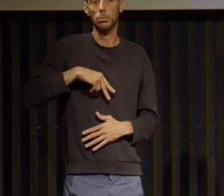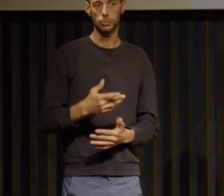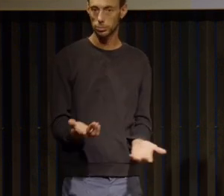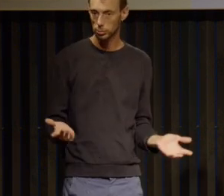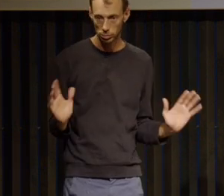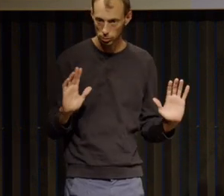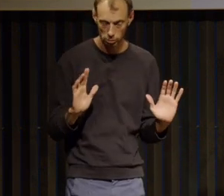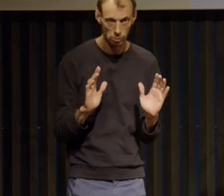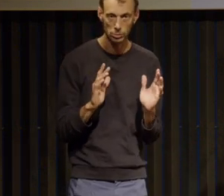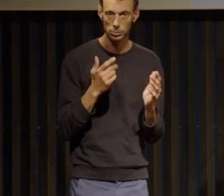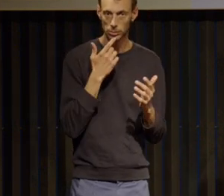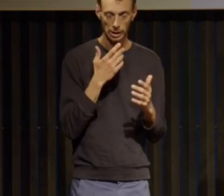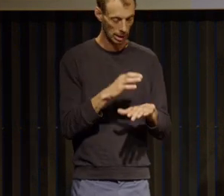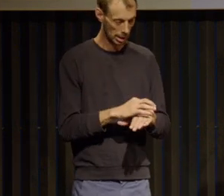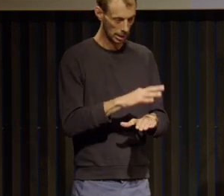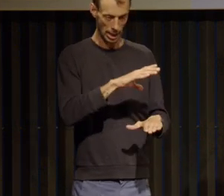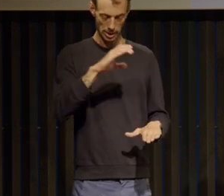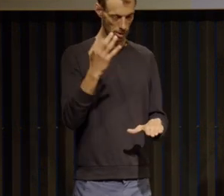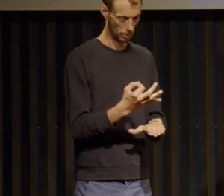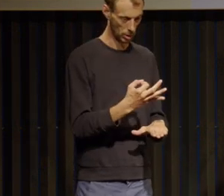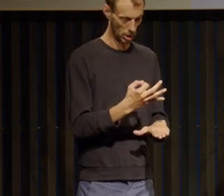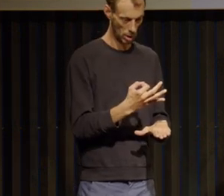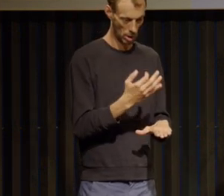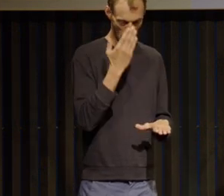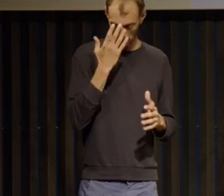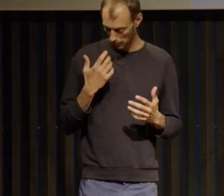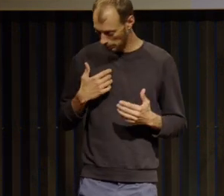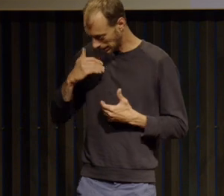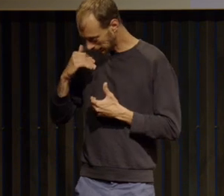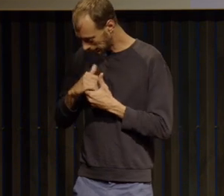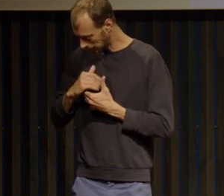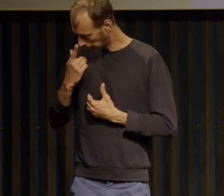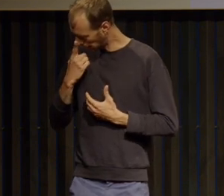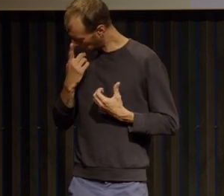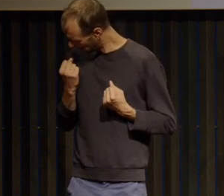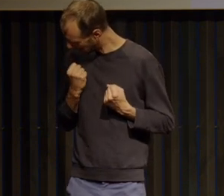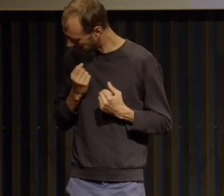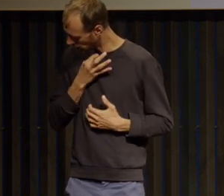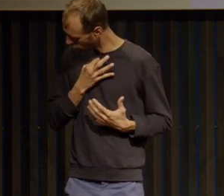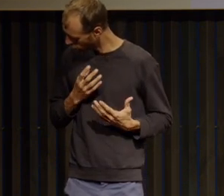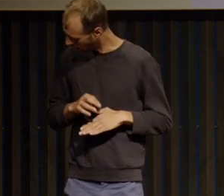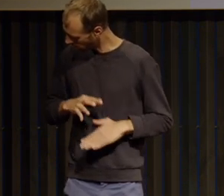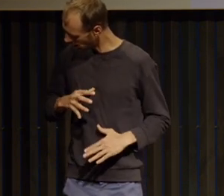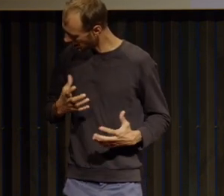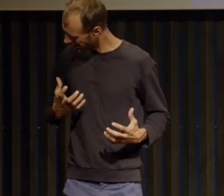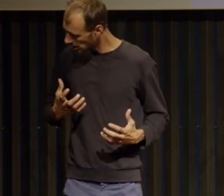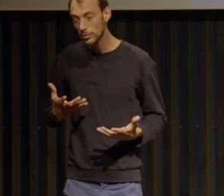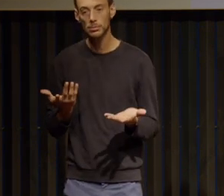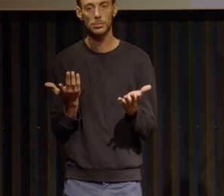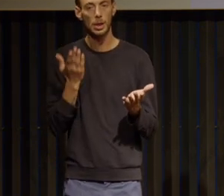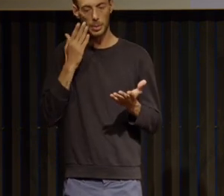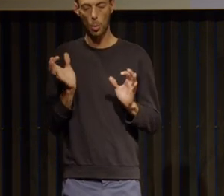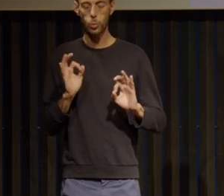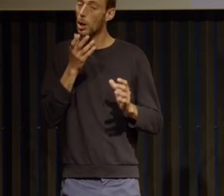vraiment on peut pas guérir définitivement si on n pas contacté cette soif de guérison à l'intérieur de soi et pour moi ça a été vraiment ça qui m'a permis